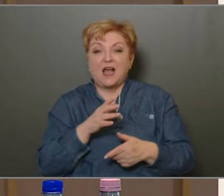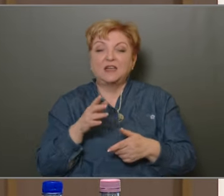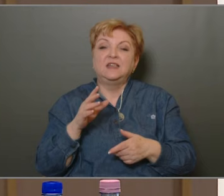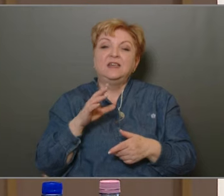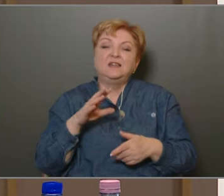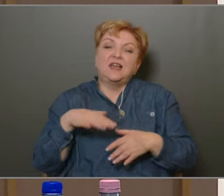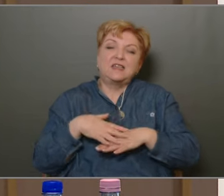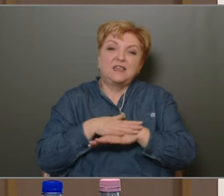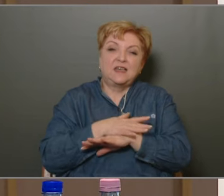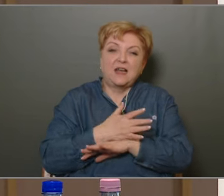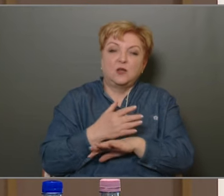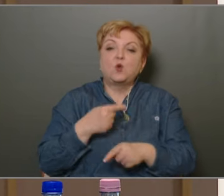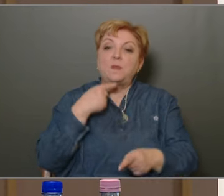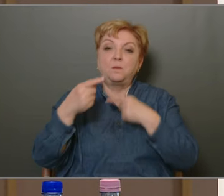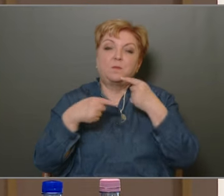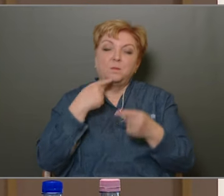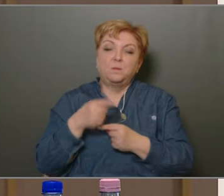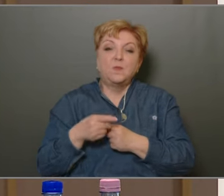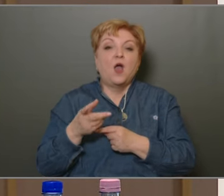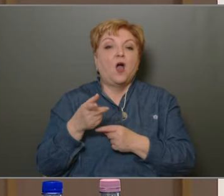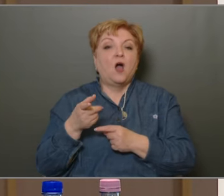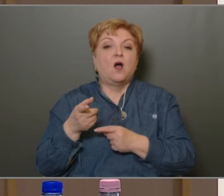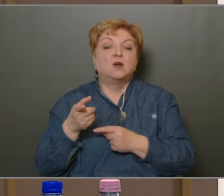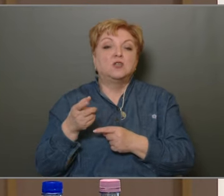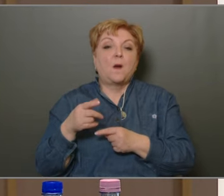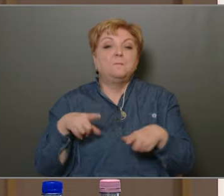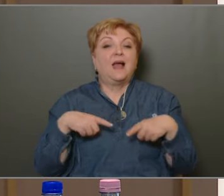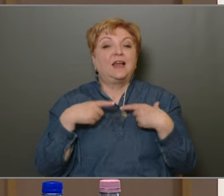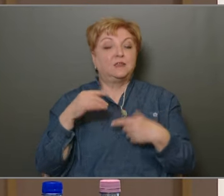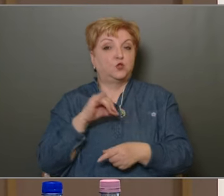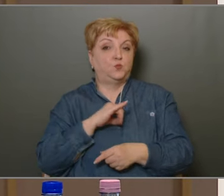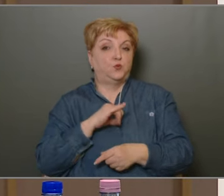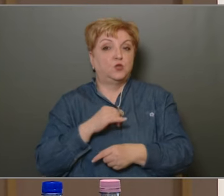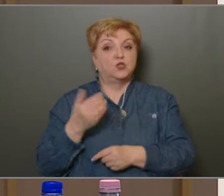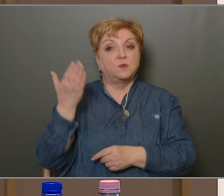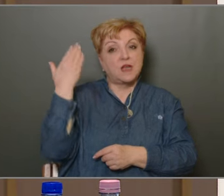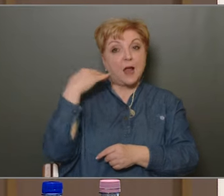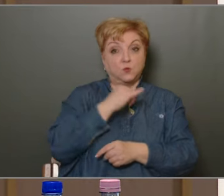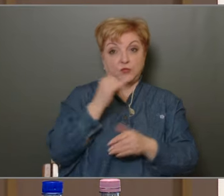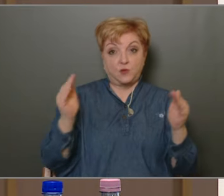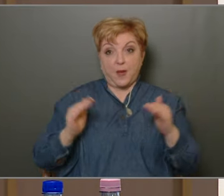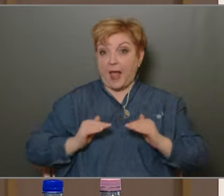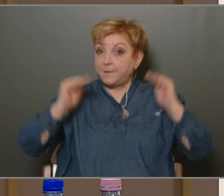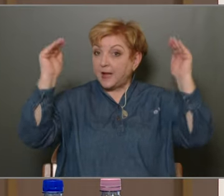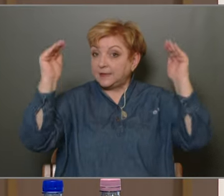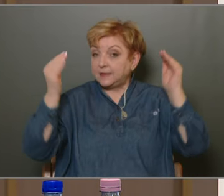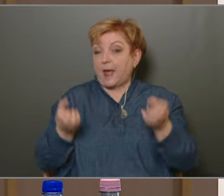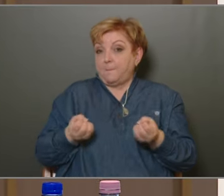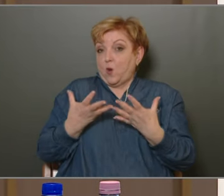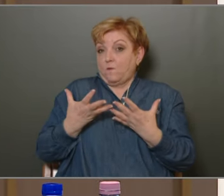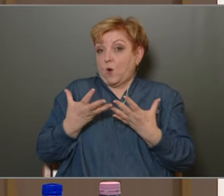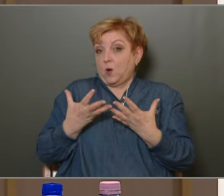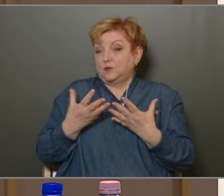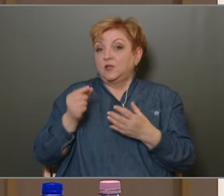talán előre is jósoltunk, hogy az a fajta megjelentési bűnözés, ami az elmúlt időszakban emelkedett, ebből fakad